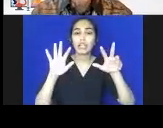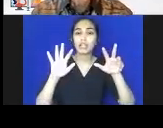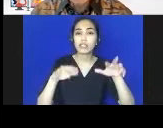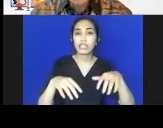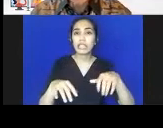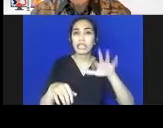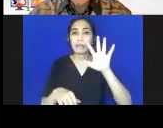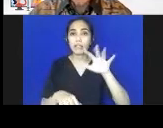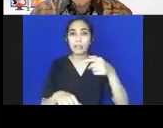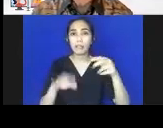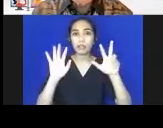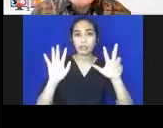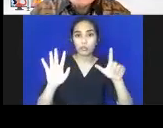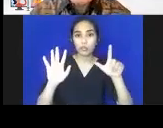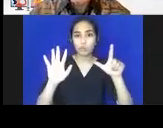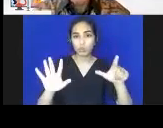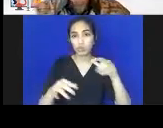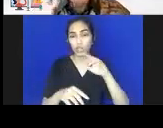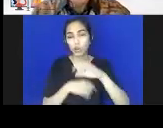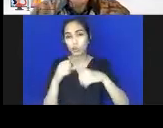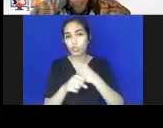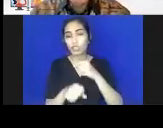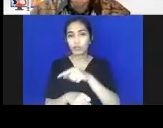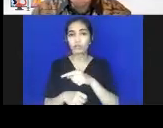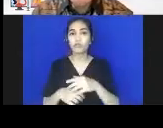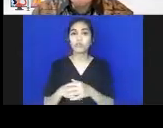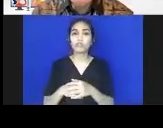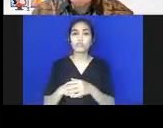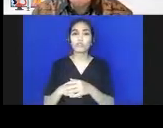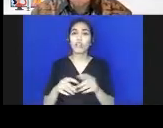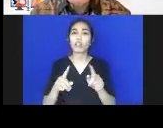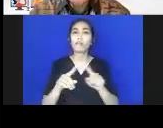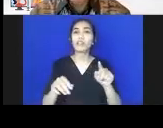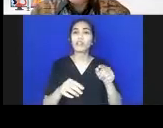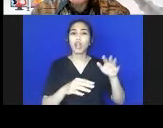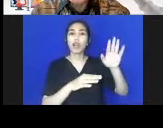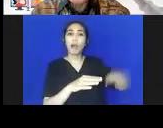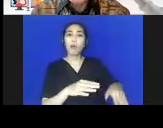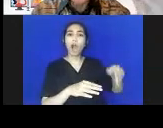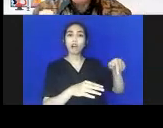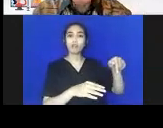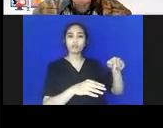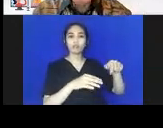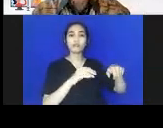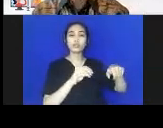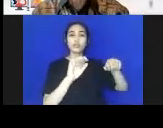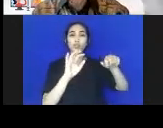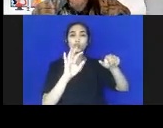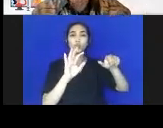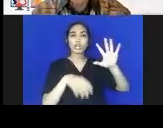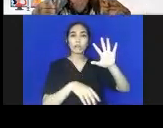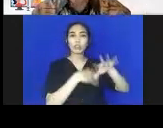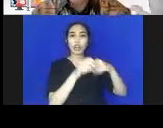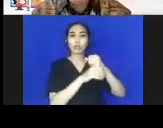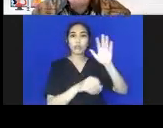menjadi sangat penting. Jadi disinilah anak 0-2 tahun sampai 3 tahun pun dia dapat stimulasi,